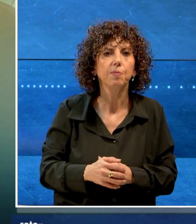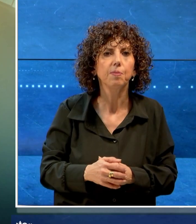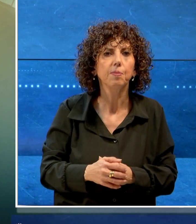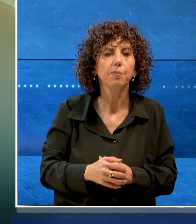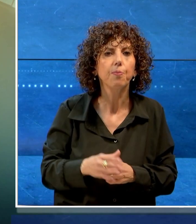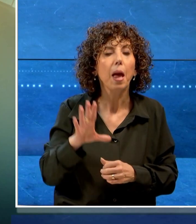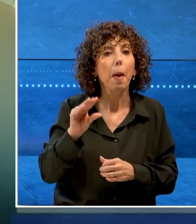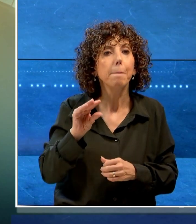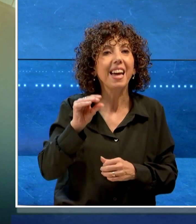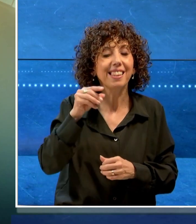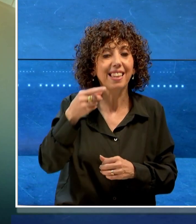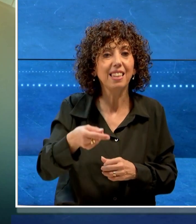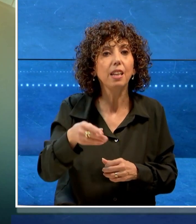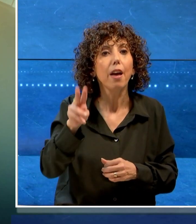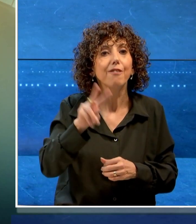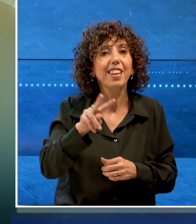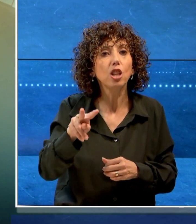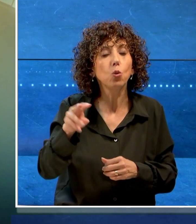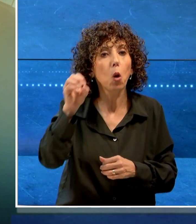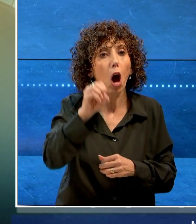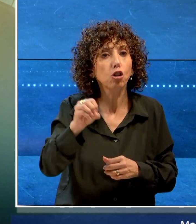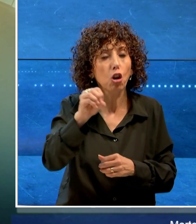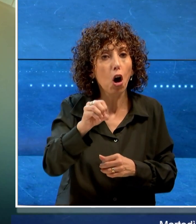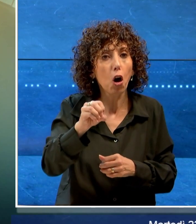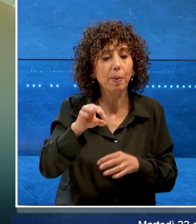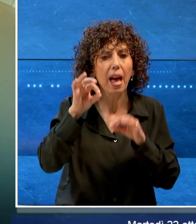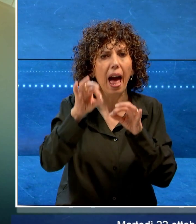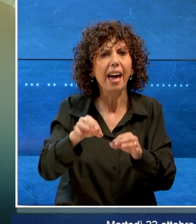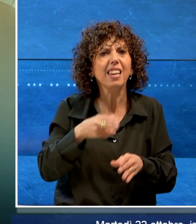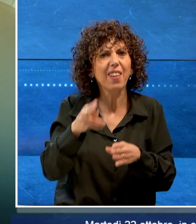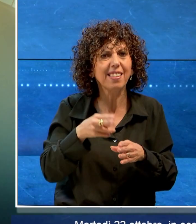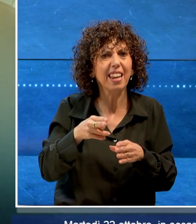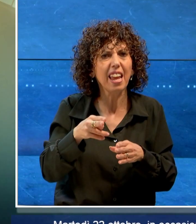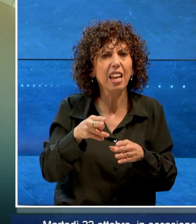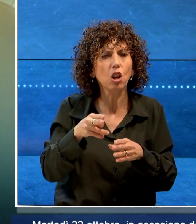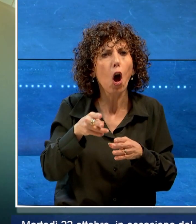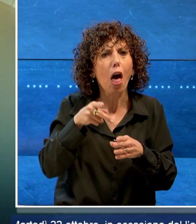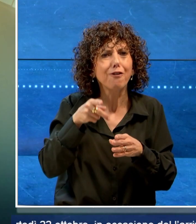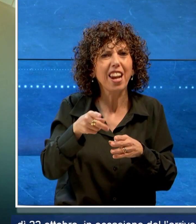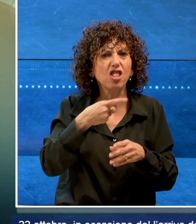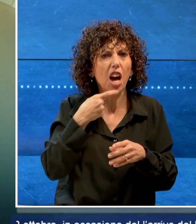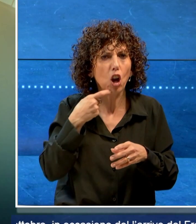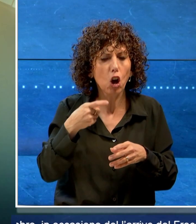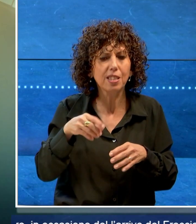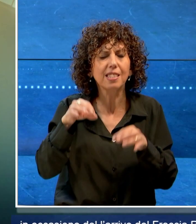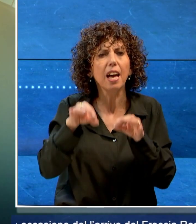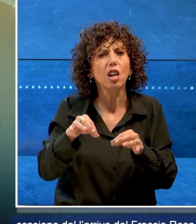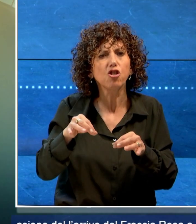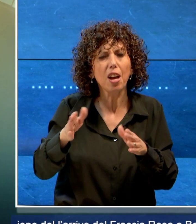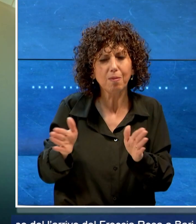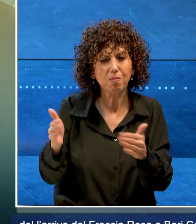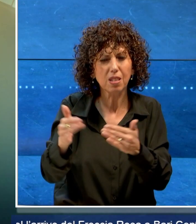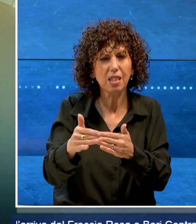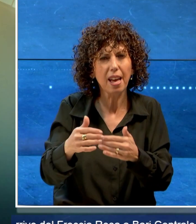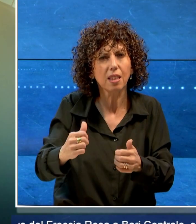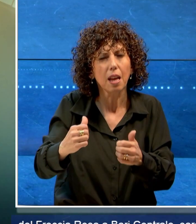Martedì 22 ottobre in occasione dell'arrivo del Frecciarossa Bari Centrale sarà attivo lo stand della prevenzione dell